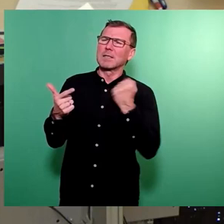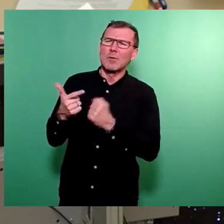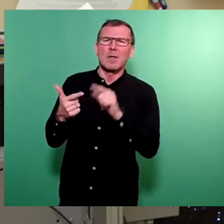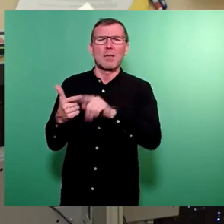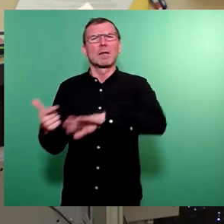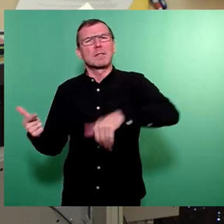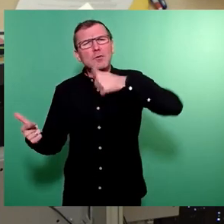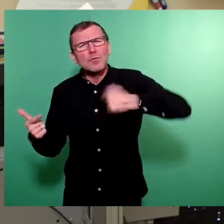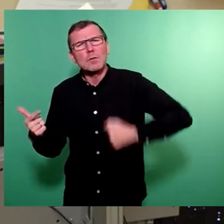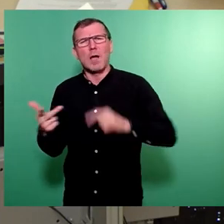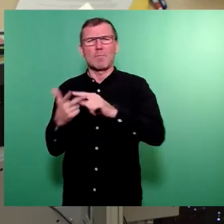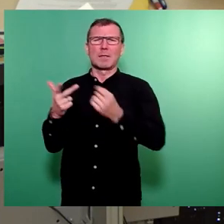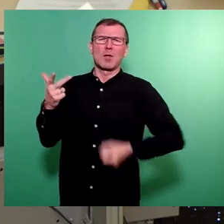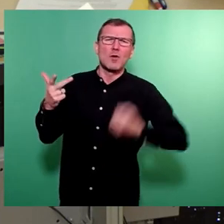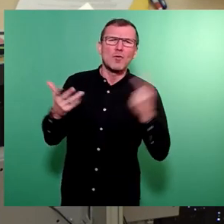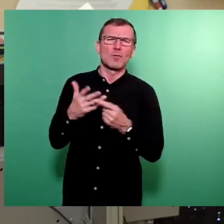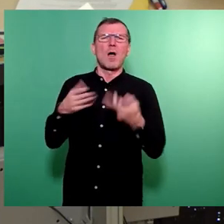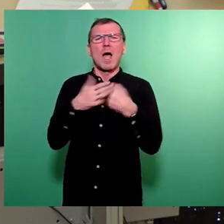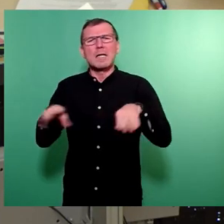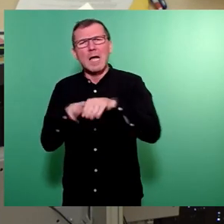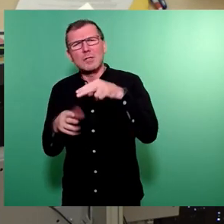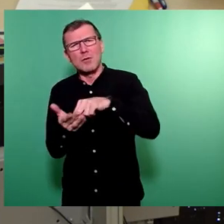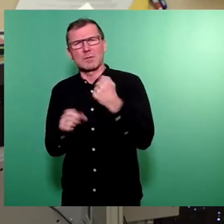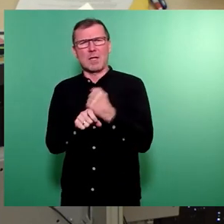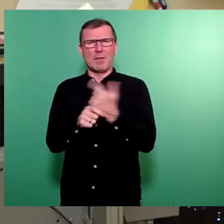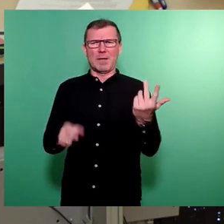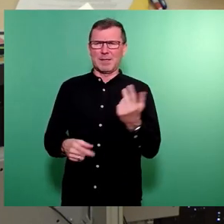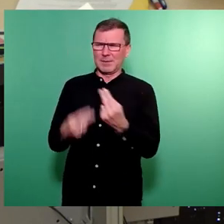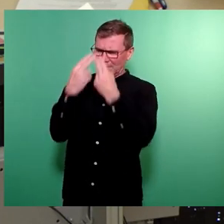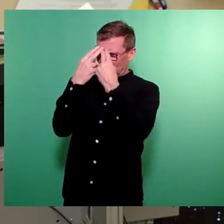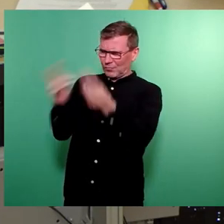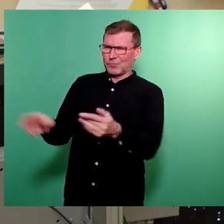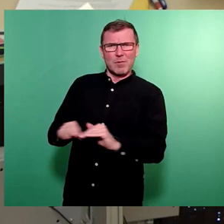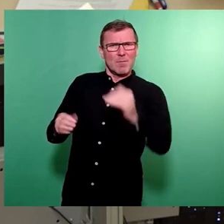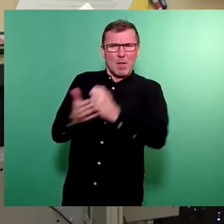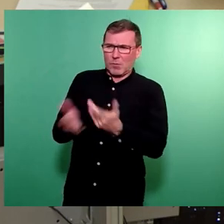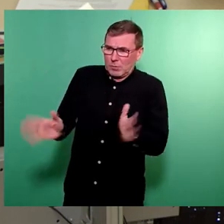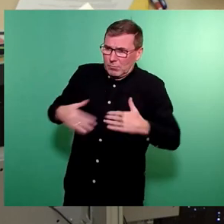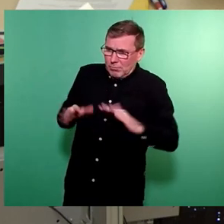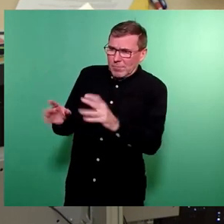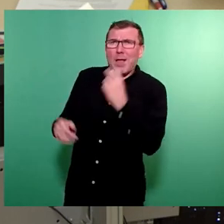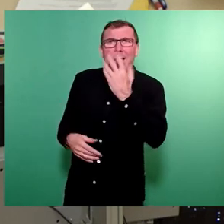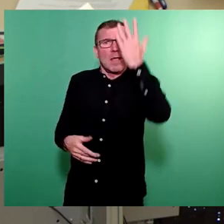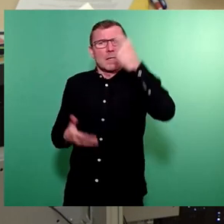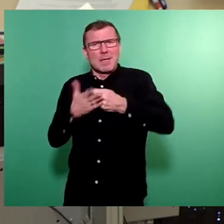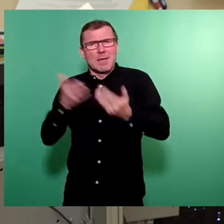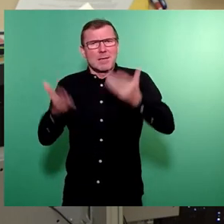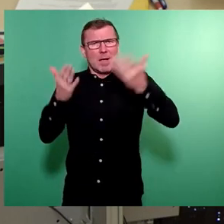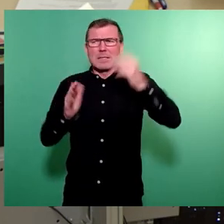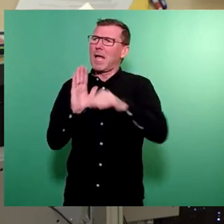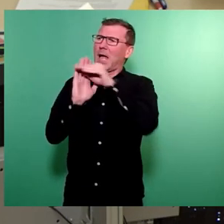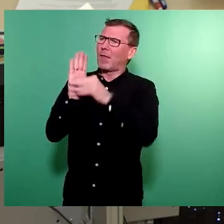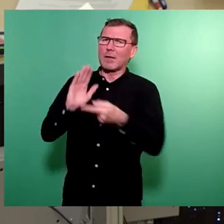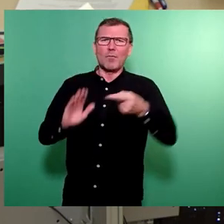Jugendarbeit, die Kultur, die Gleichstellungsarbeit, eben nicht alleine zu lassen mit Mehrkosten in den Energiepreisen, in den Tariferhöhungen,